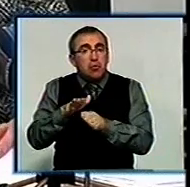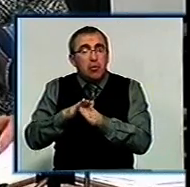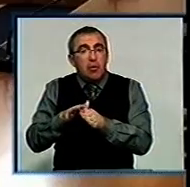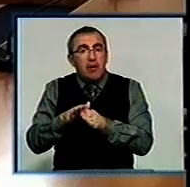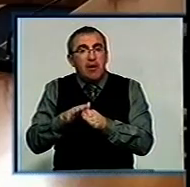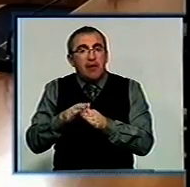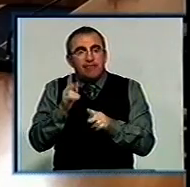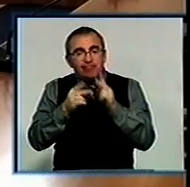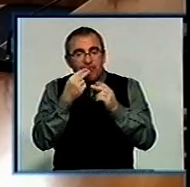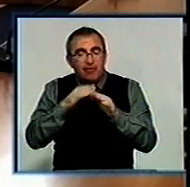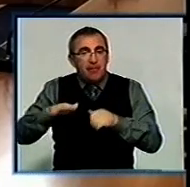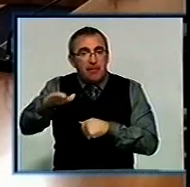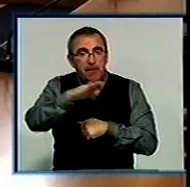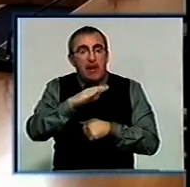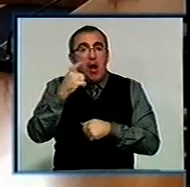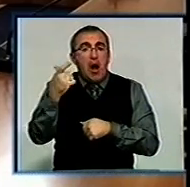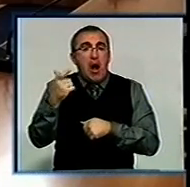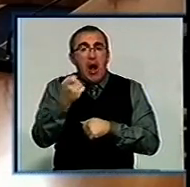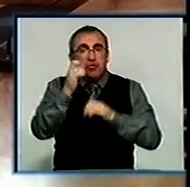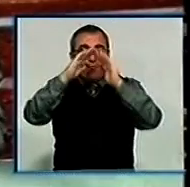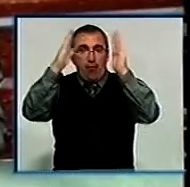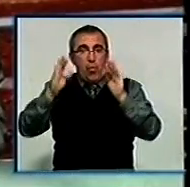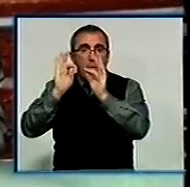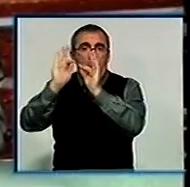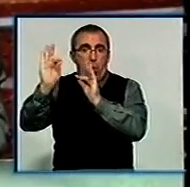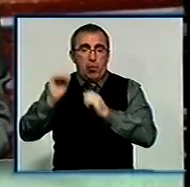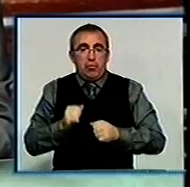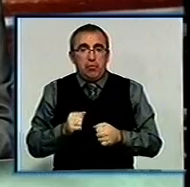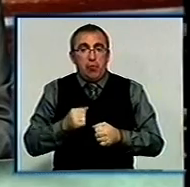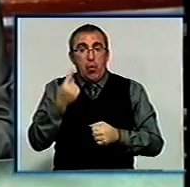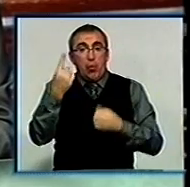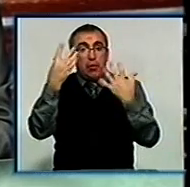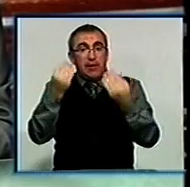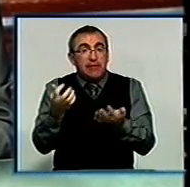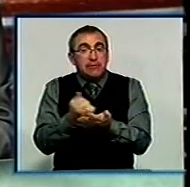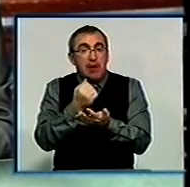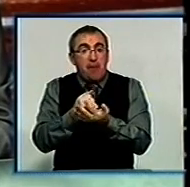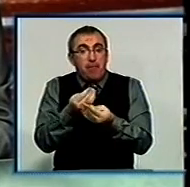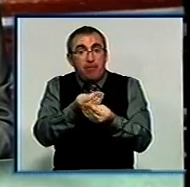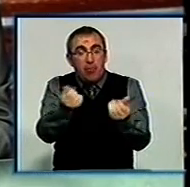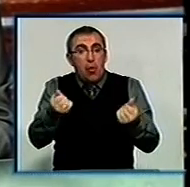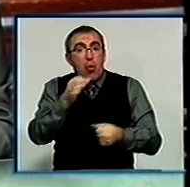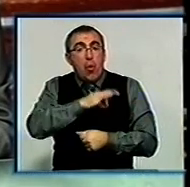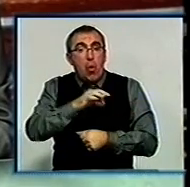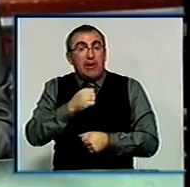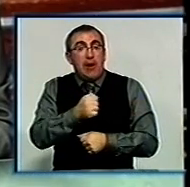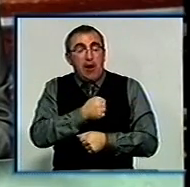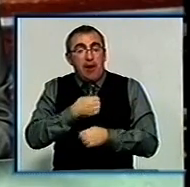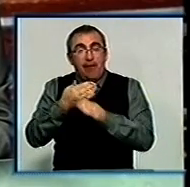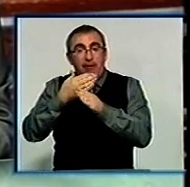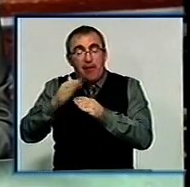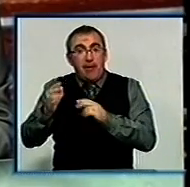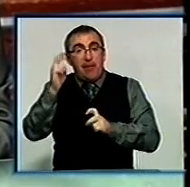плиту на газову колонку. Одноденну заробітну плату на користь армії перерахували працівники